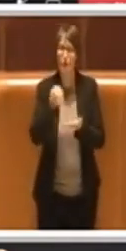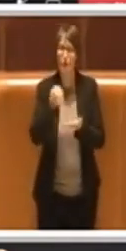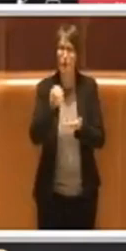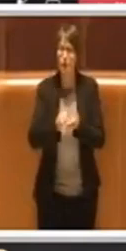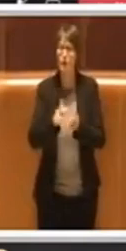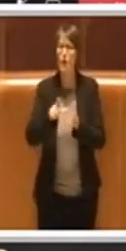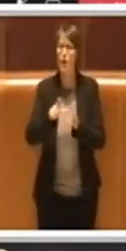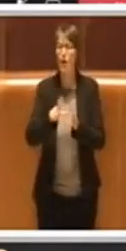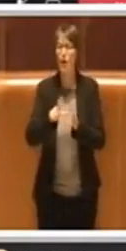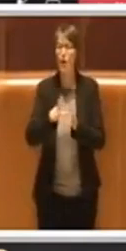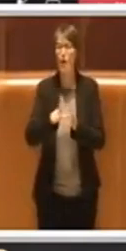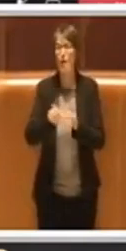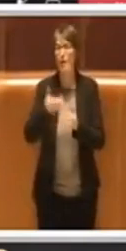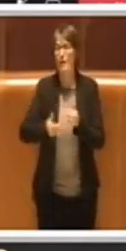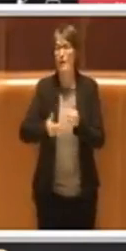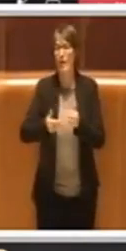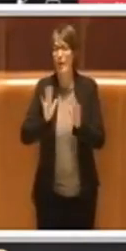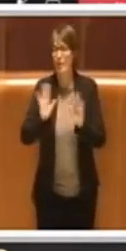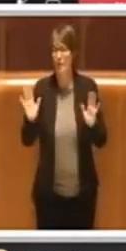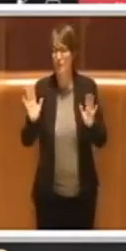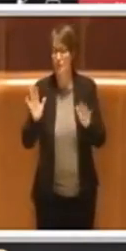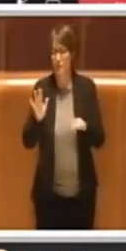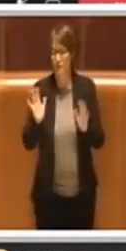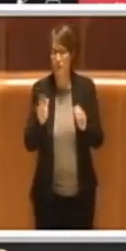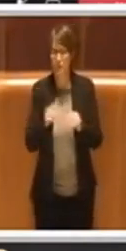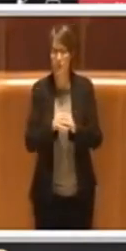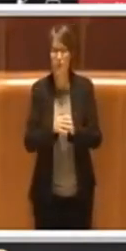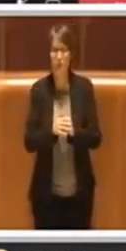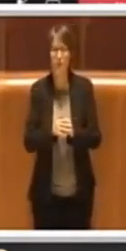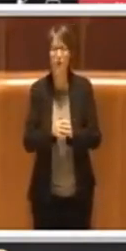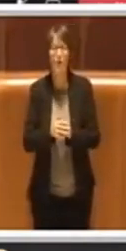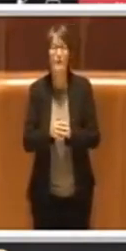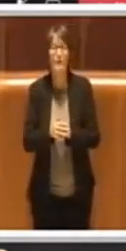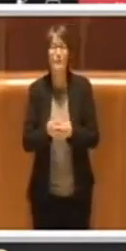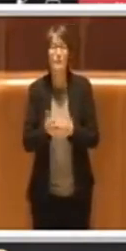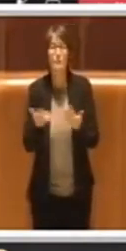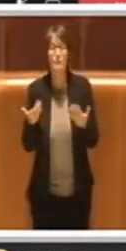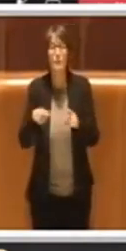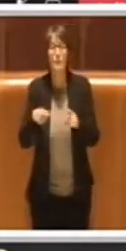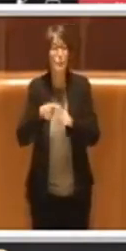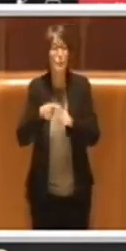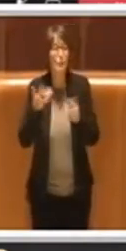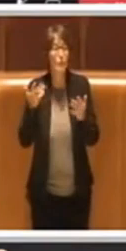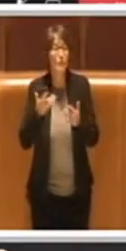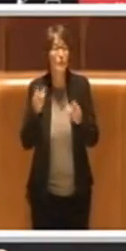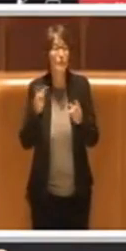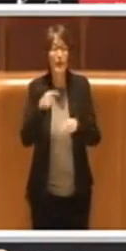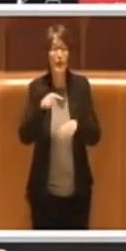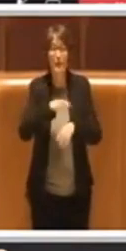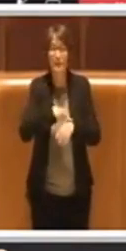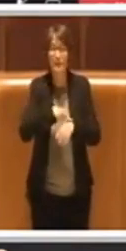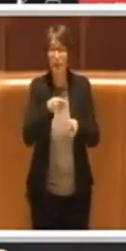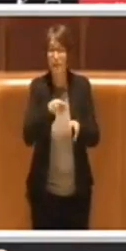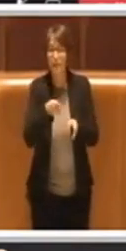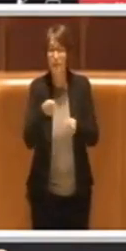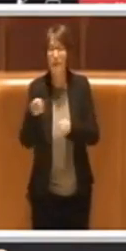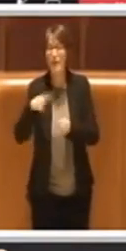la protazione è stata decisa ulteriormente da tutti i capigruppo che in coerenza